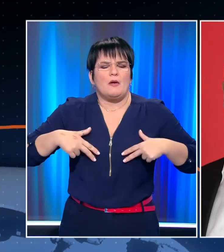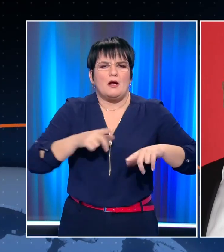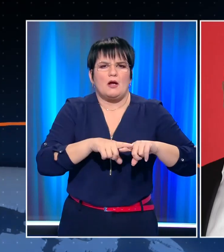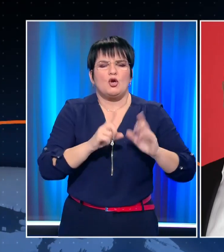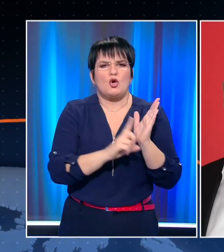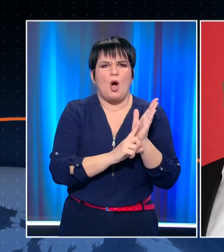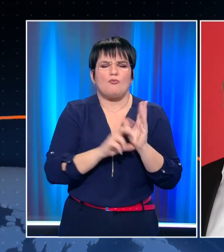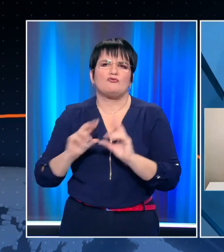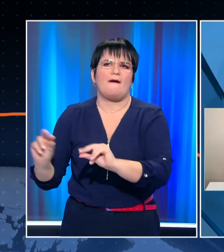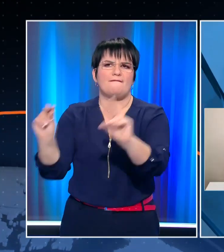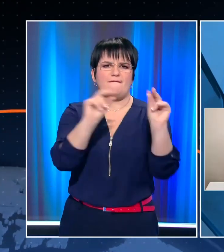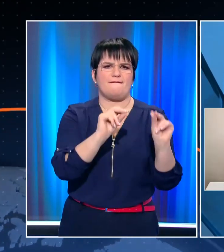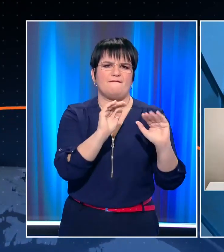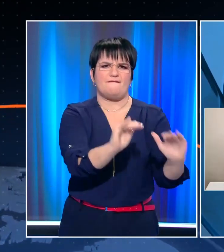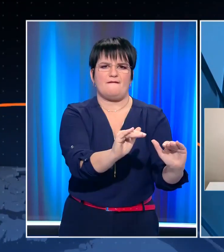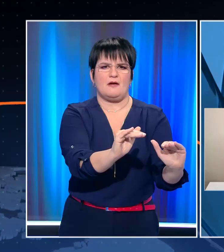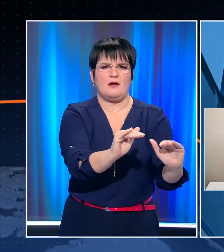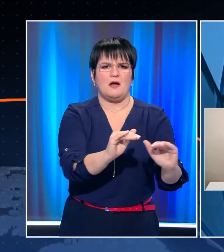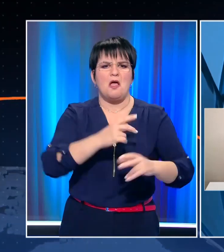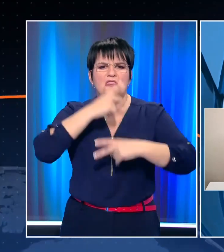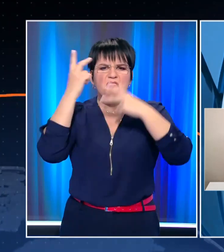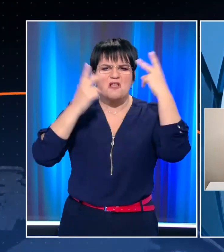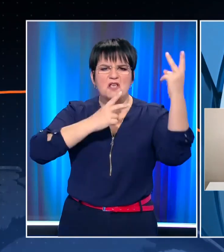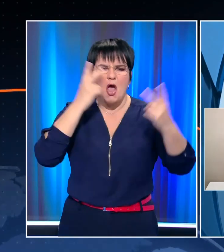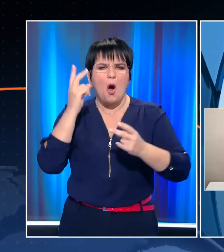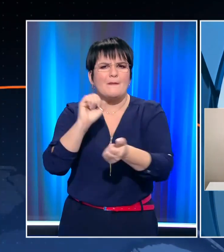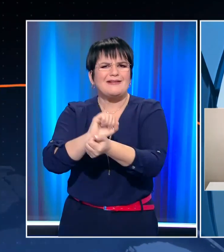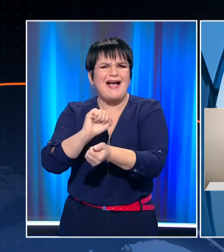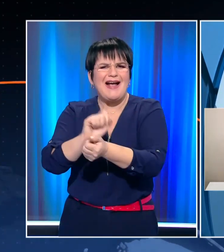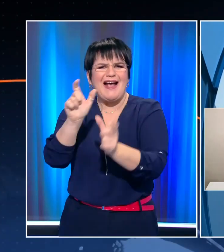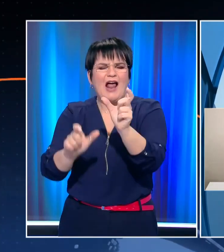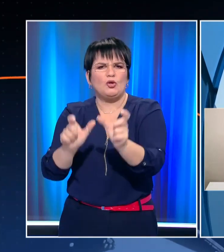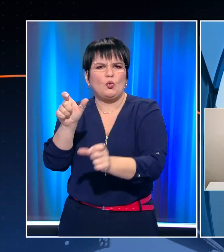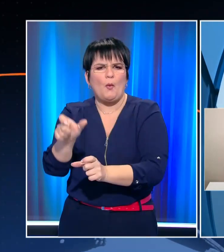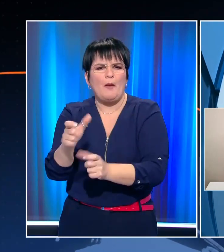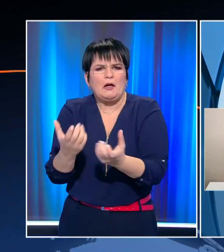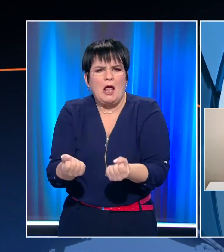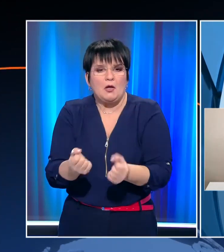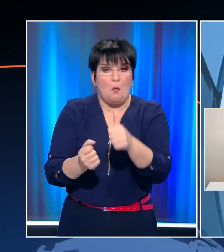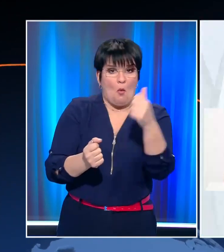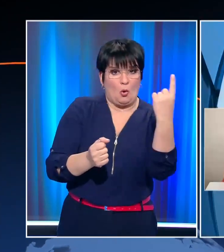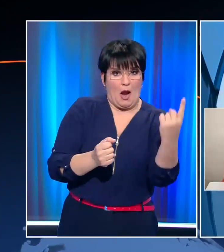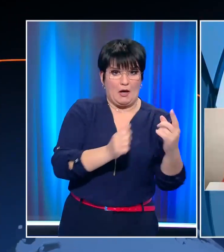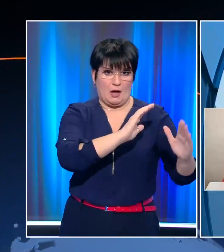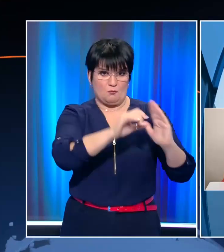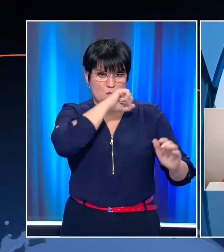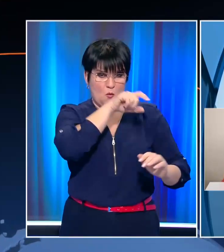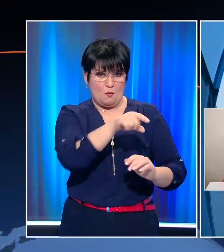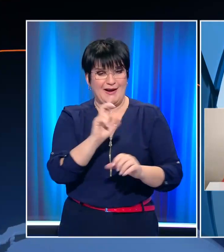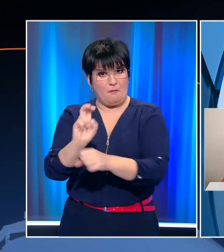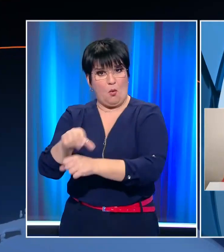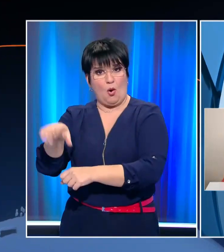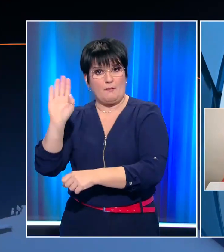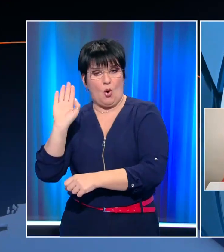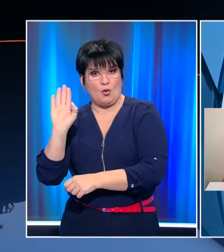νόμος ίσχυει για όλους. Υπάρχουν ζητήματα με τα δικαιώματα του εγγραπημένου. Εγώ προσωπικά δεν θα υπέγραφω ένα κείμενο που αφορά μόνο ένα κρατούμενο. Σας τιμάει που λέτε ότι